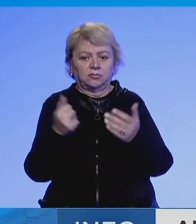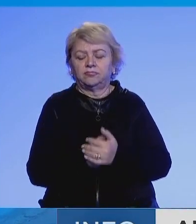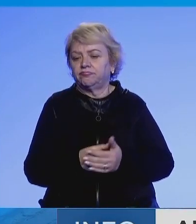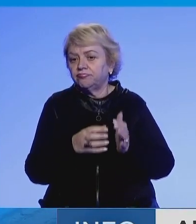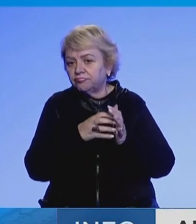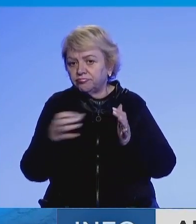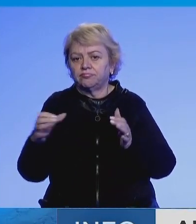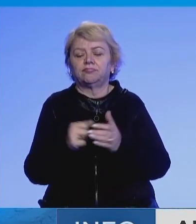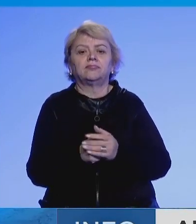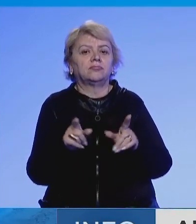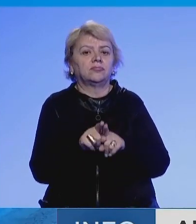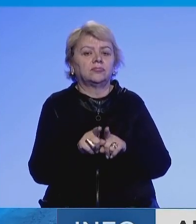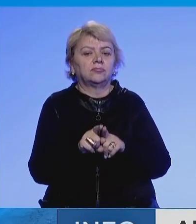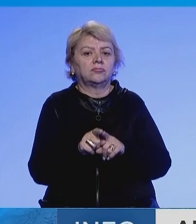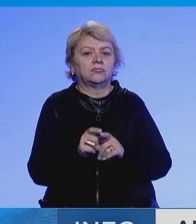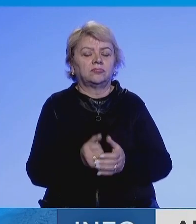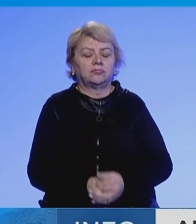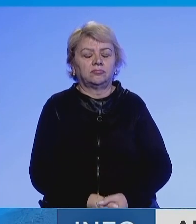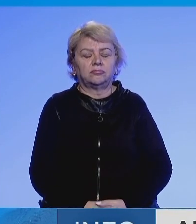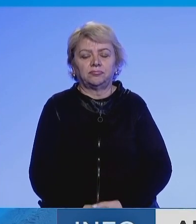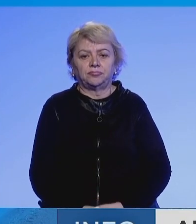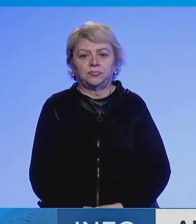procedurës paraprake brenda fatit ligjor.